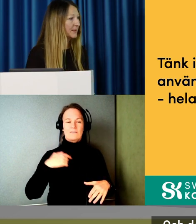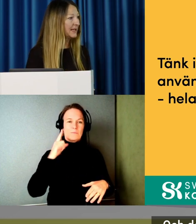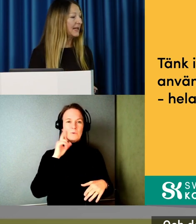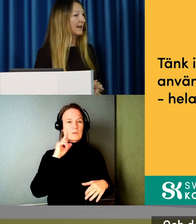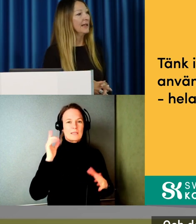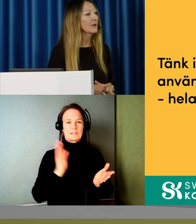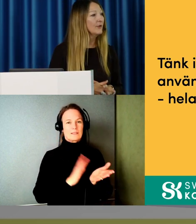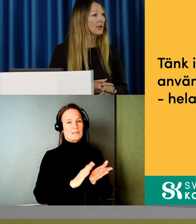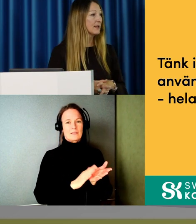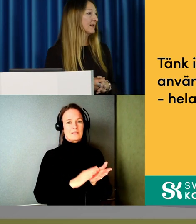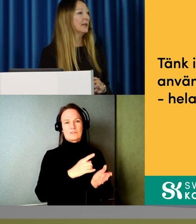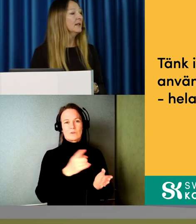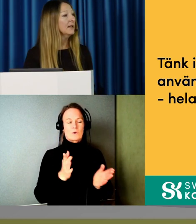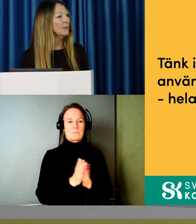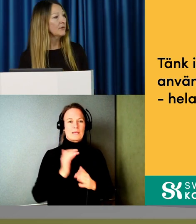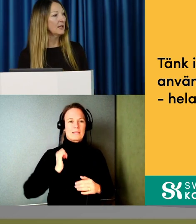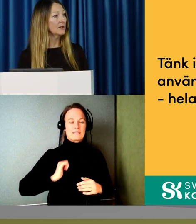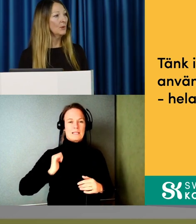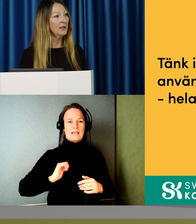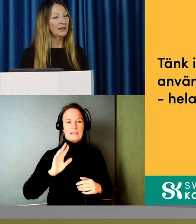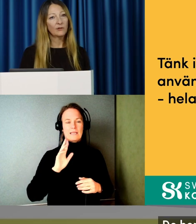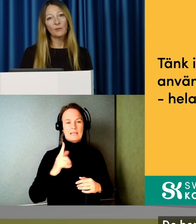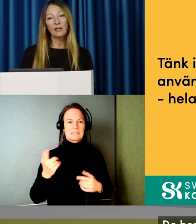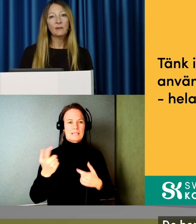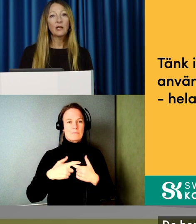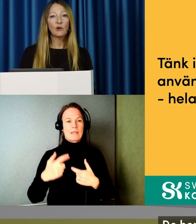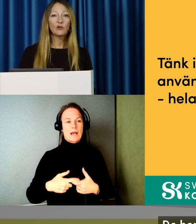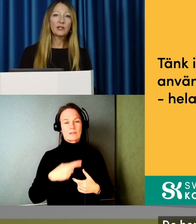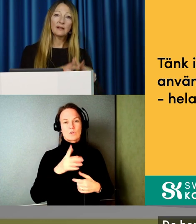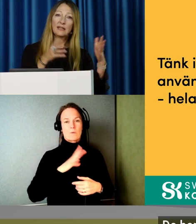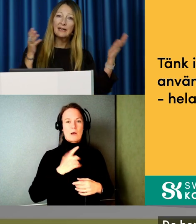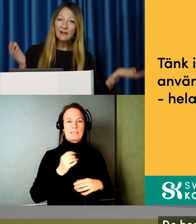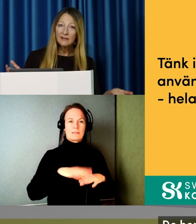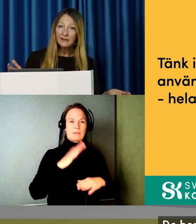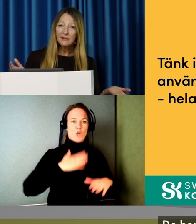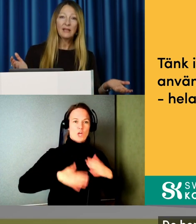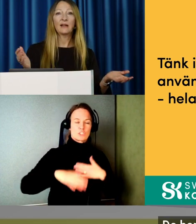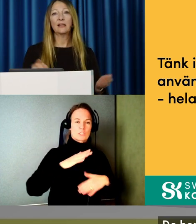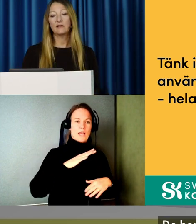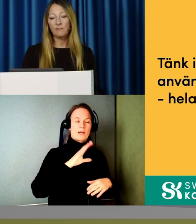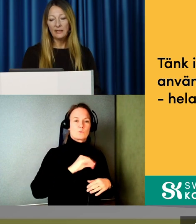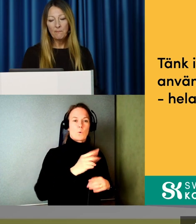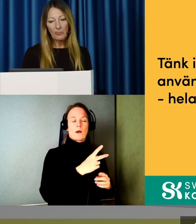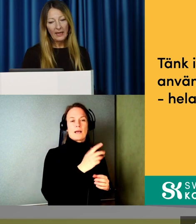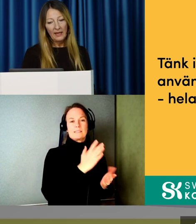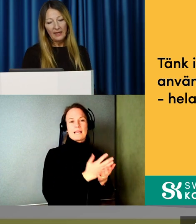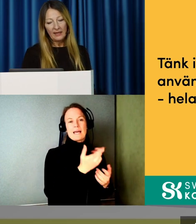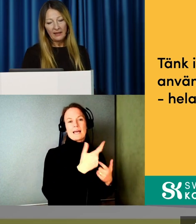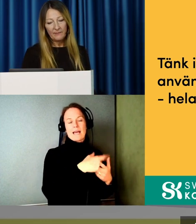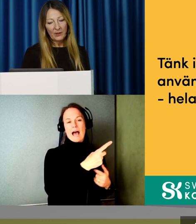tillgänglighets och funkissammanhangen. Om man får säga så. De har lite mer att önska när det gäller andra tillgänglighet. Men